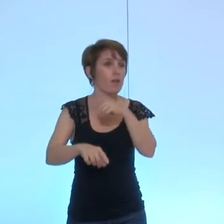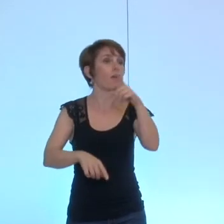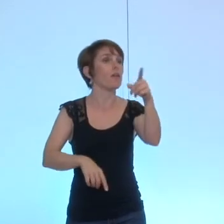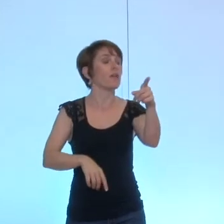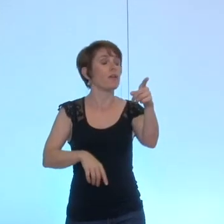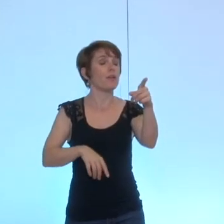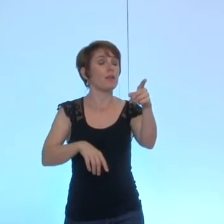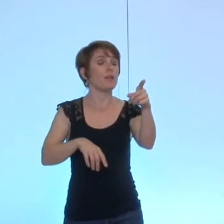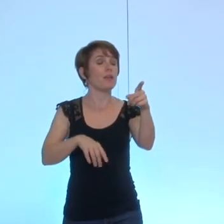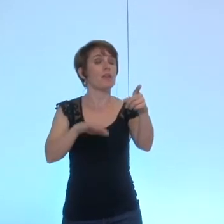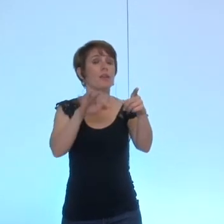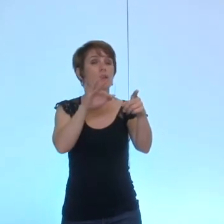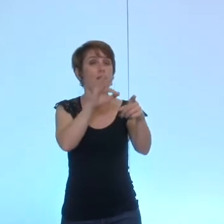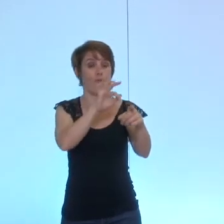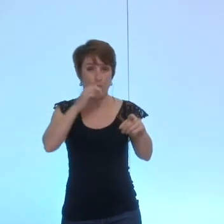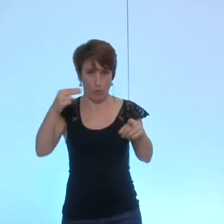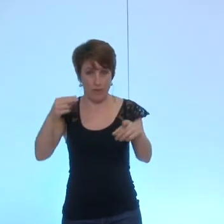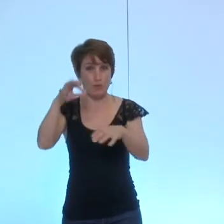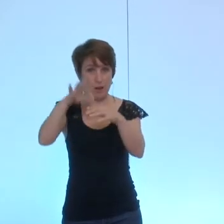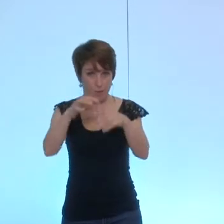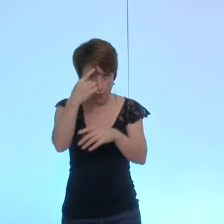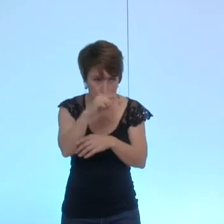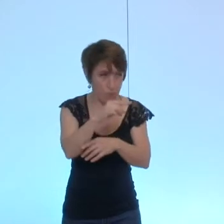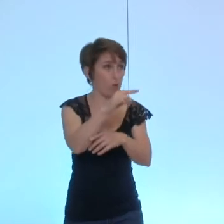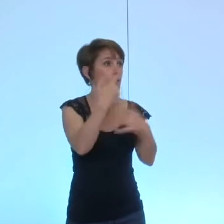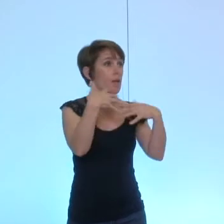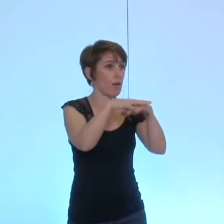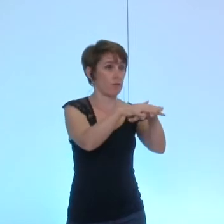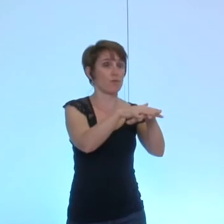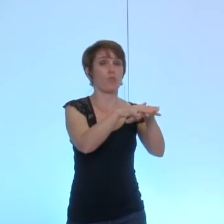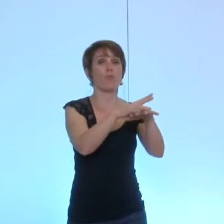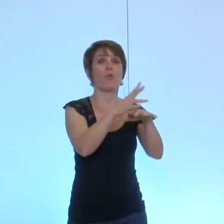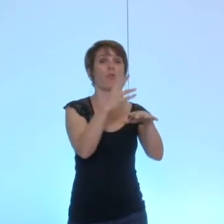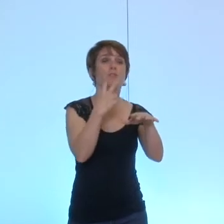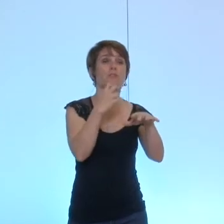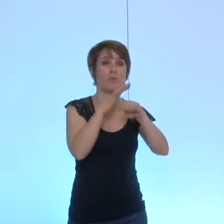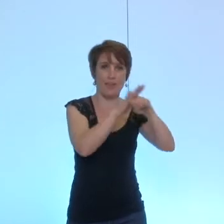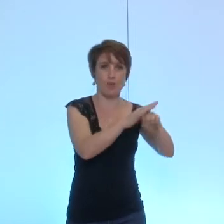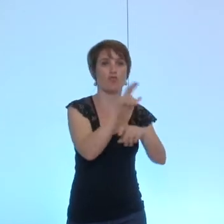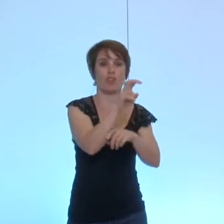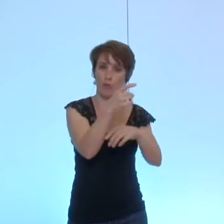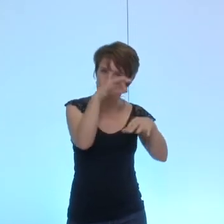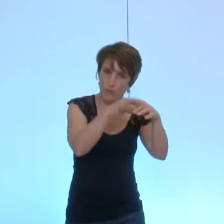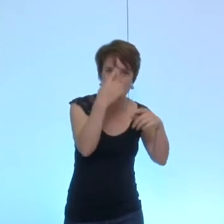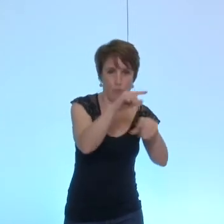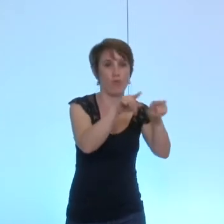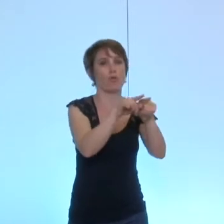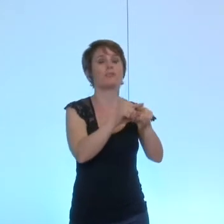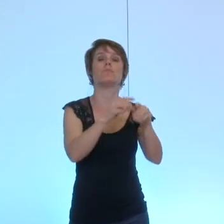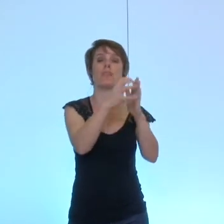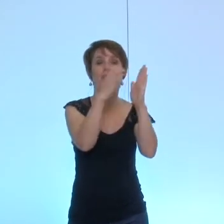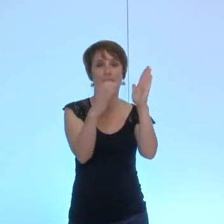et donc un vote pour pour le Front National et pour le rassemblement citoyen de la gauche et des écologistes cette délibération est adoptée